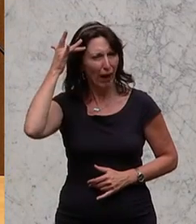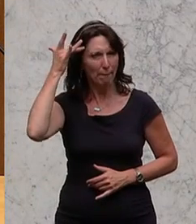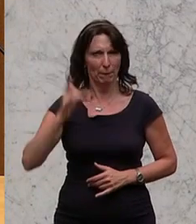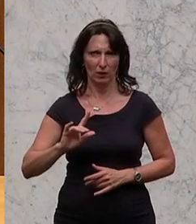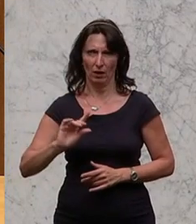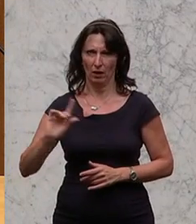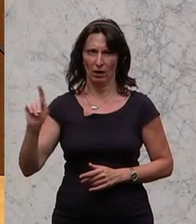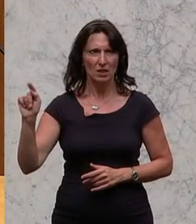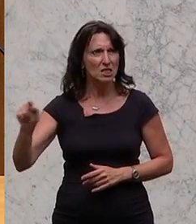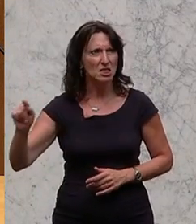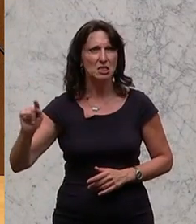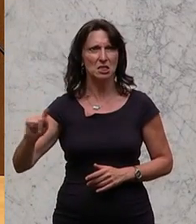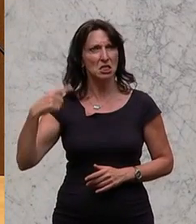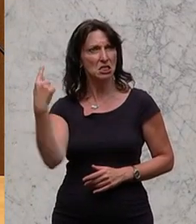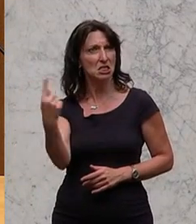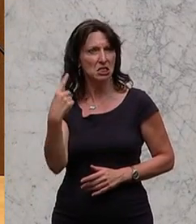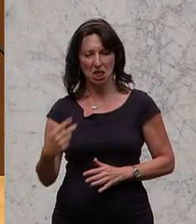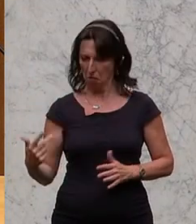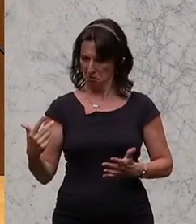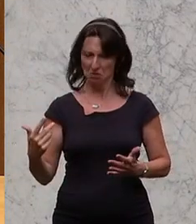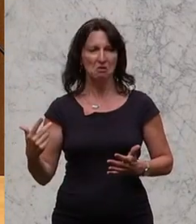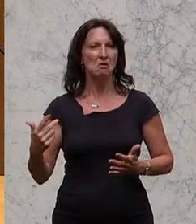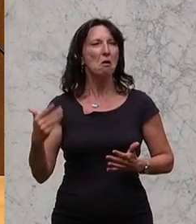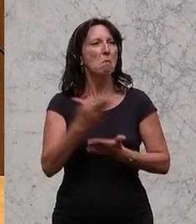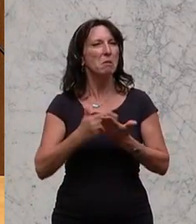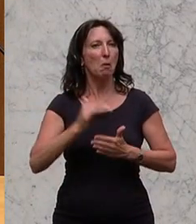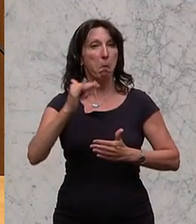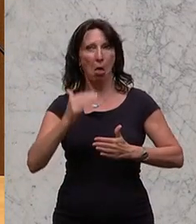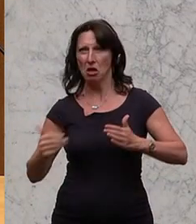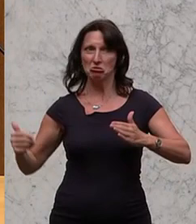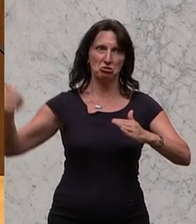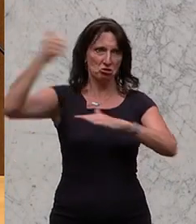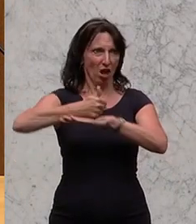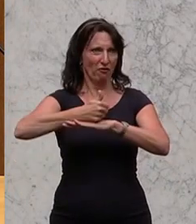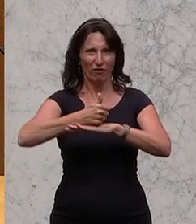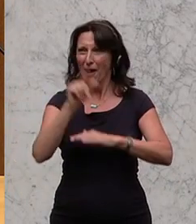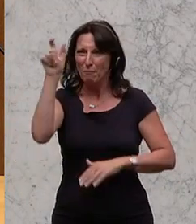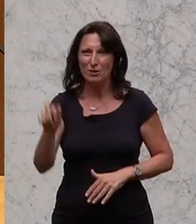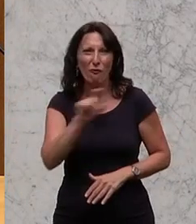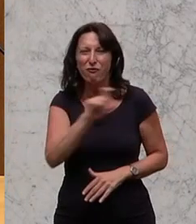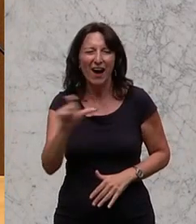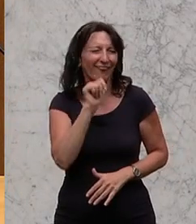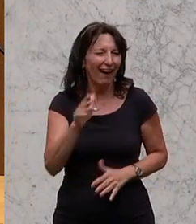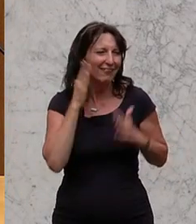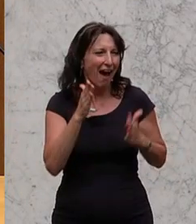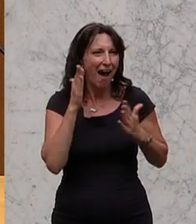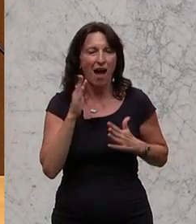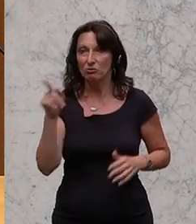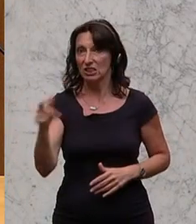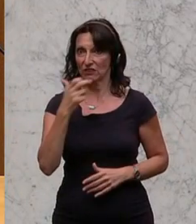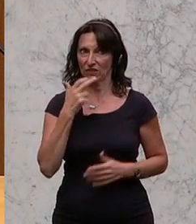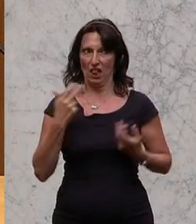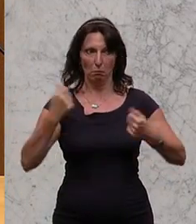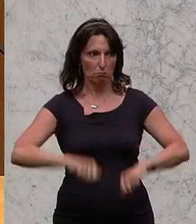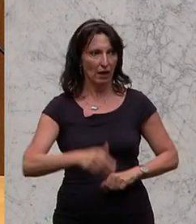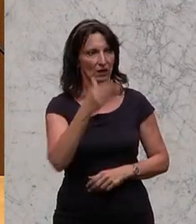der obersten Bildungsbehörde im Land machen. Und zwar, nein, völlig fachfremde. Warum? Weil sie intervenieren wollen. Sigi Maury